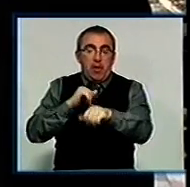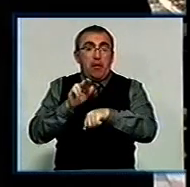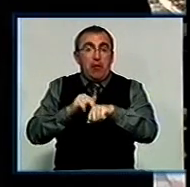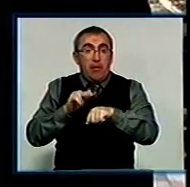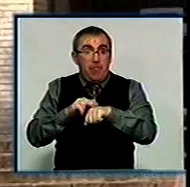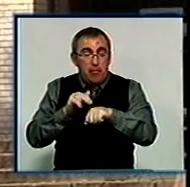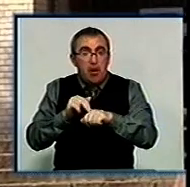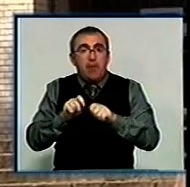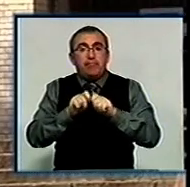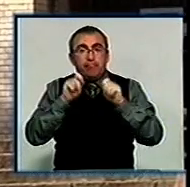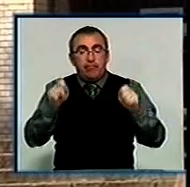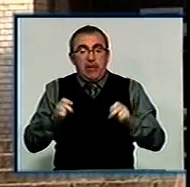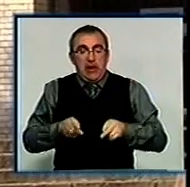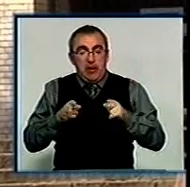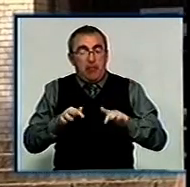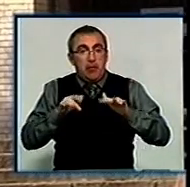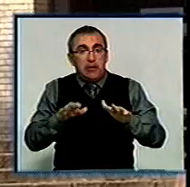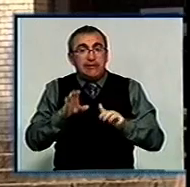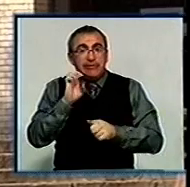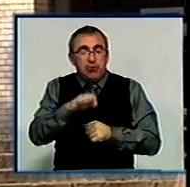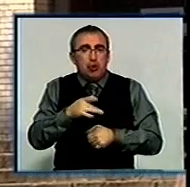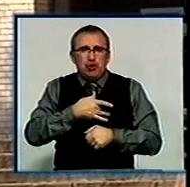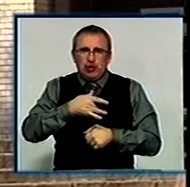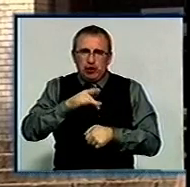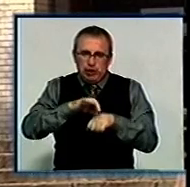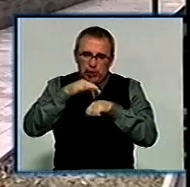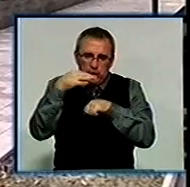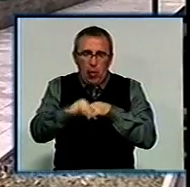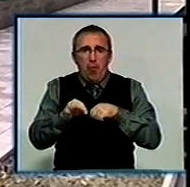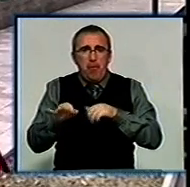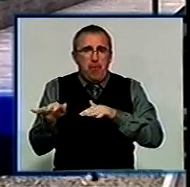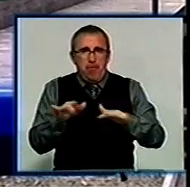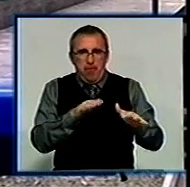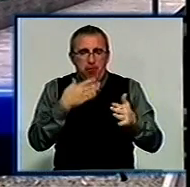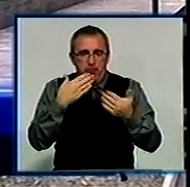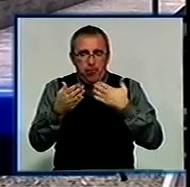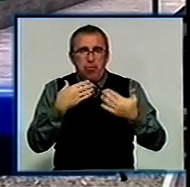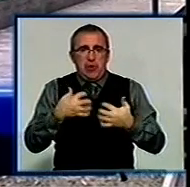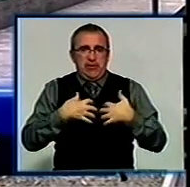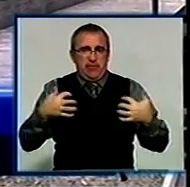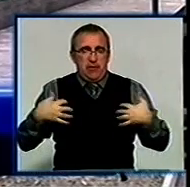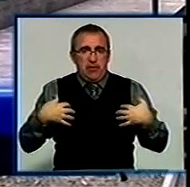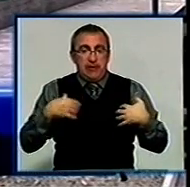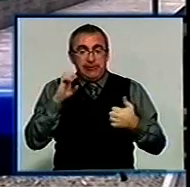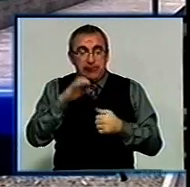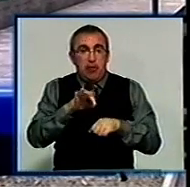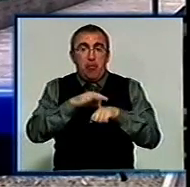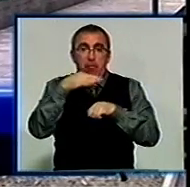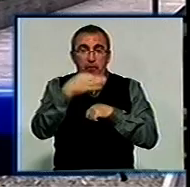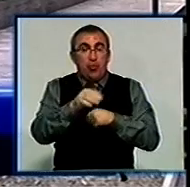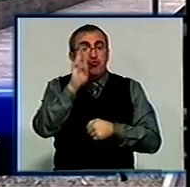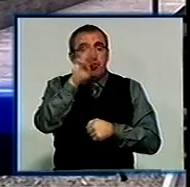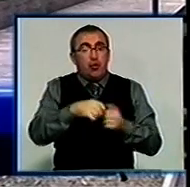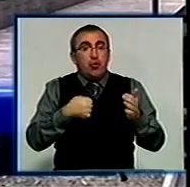Правоохоронці відкрили кримінальне провадження за статтею «Жорстоке поводження з тваринами». Санкція даної статті передбачає покарання у вигляді